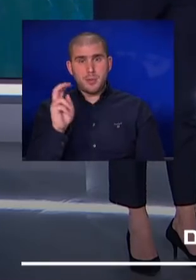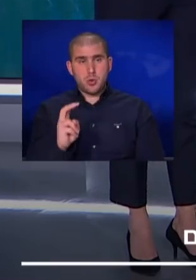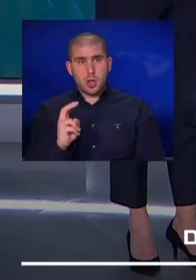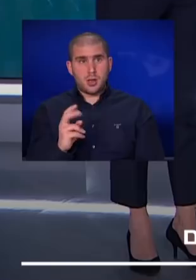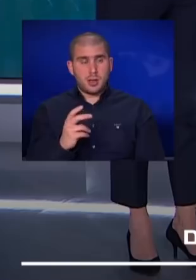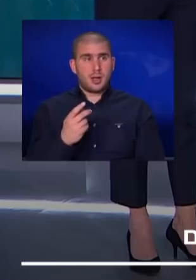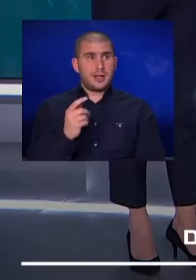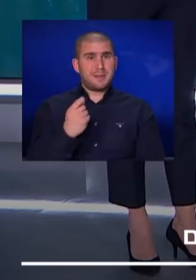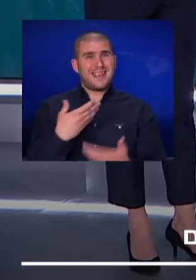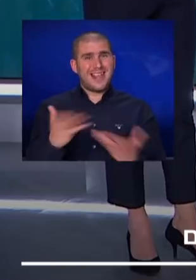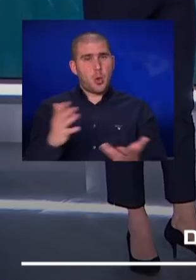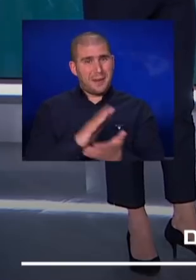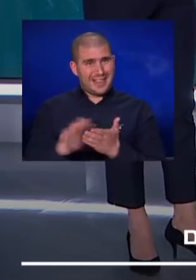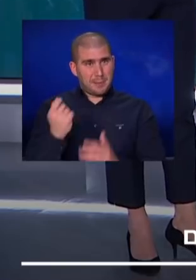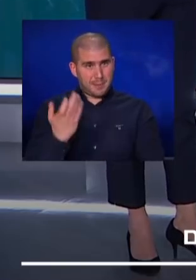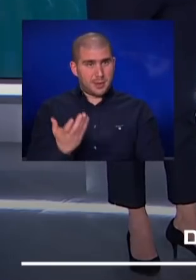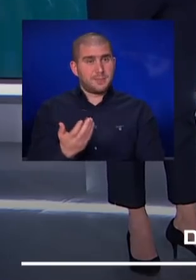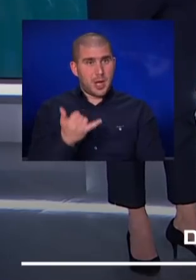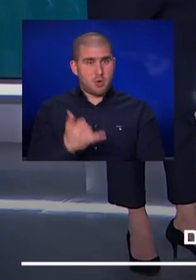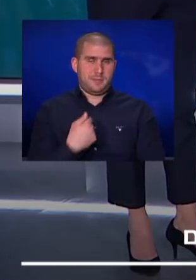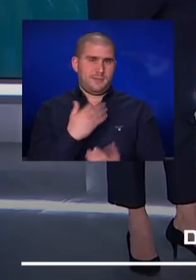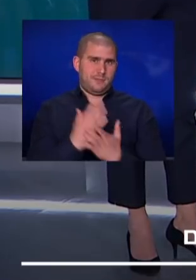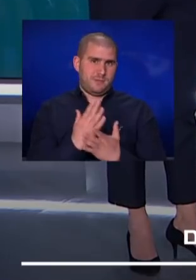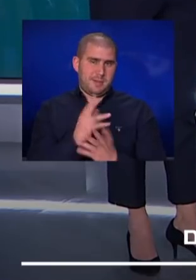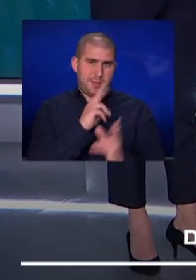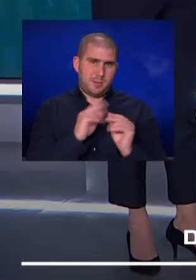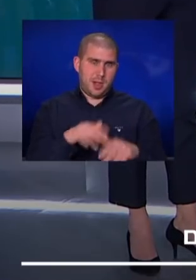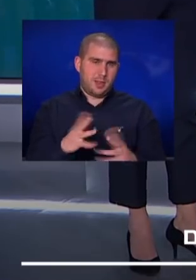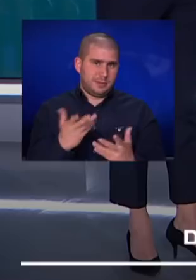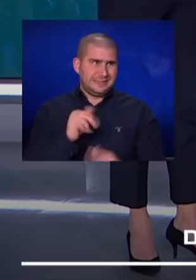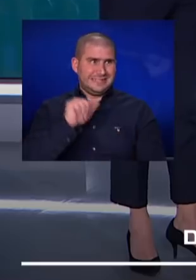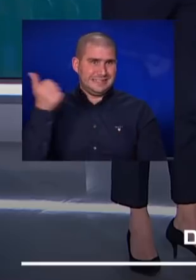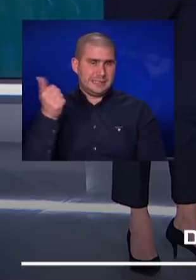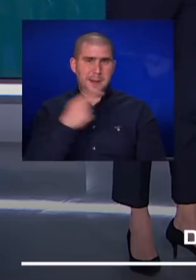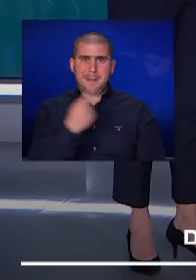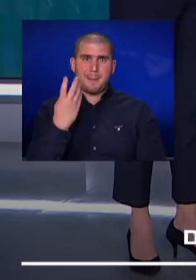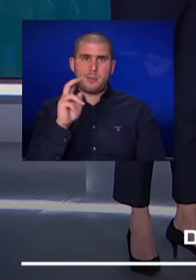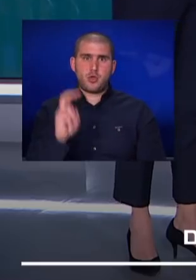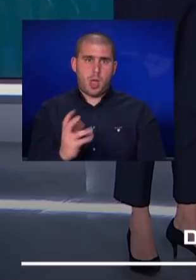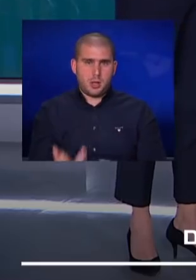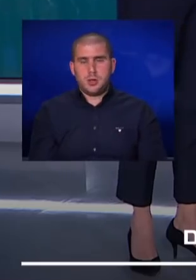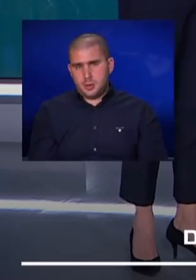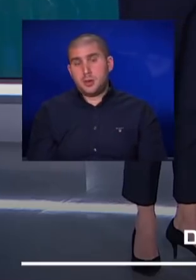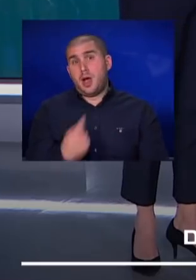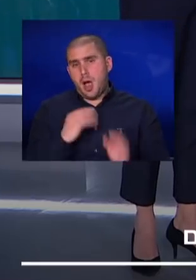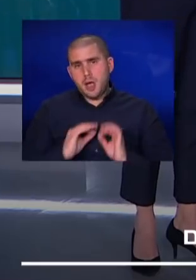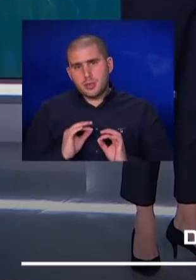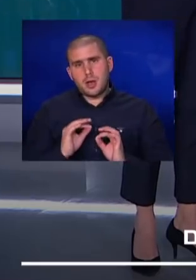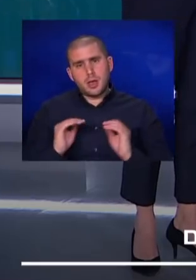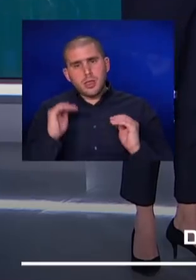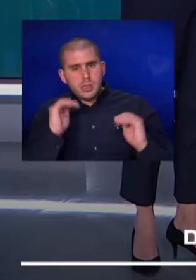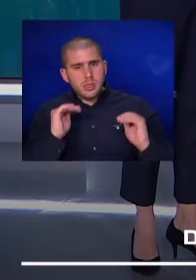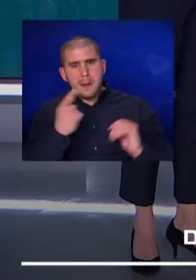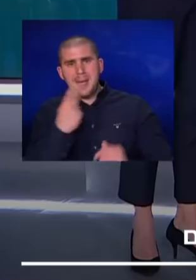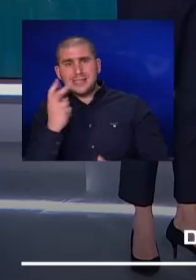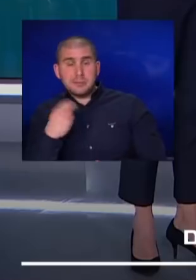חילקו בחינם רק תיקח אז היום אנחנו מדברים על לסי שהיום הגיע ל-140 דולר ועדיין זה יתמתן ל-120 דולר